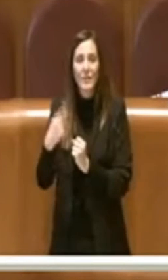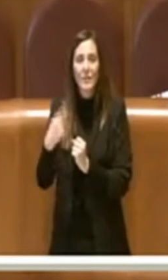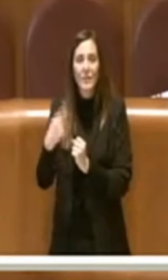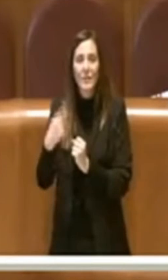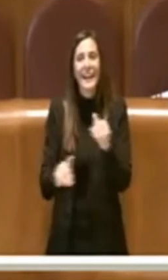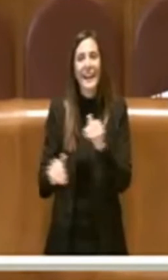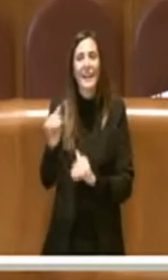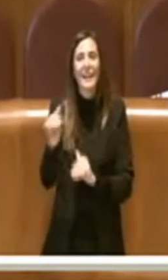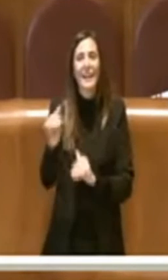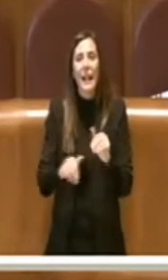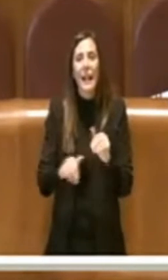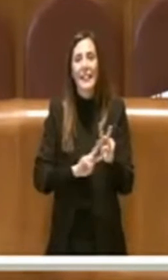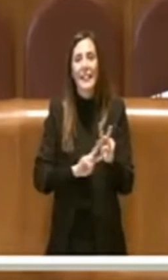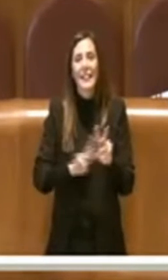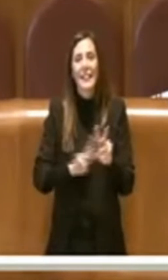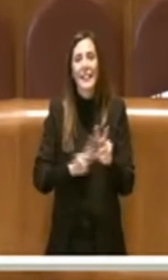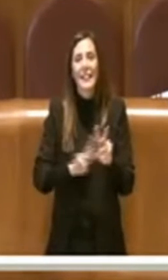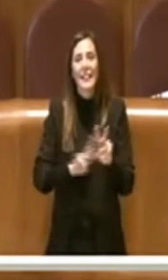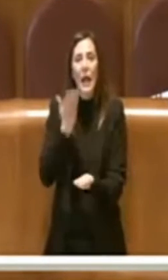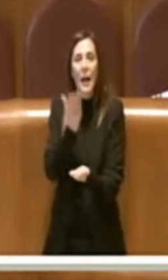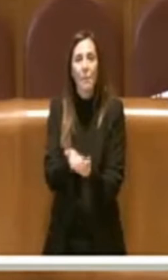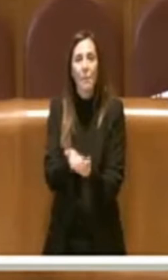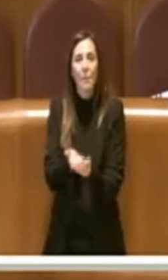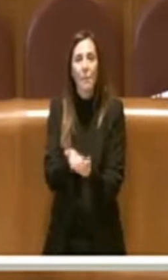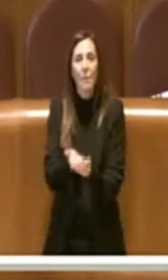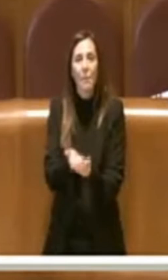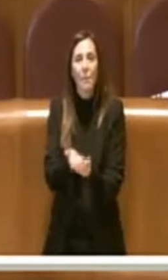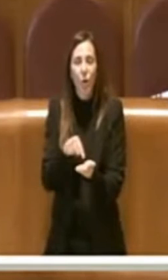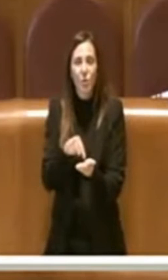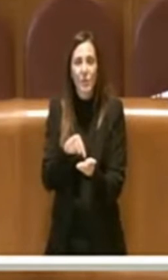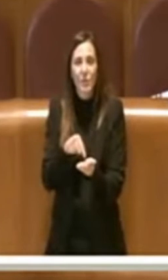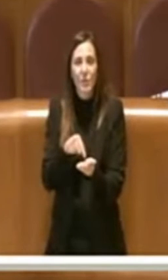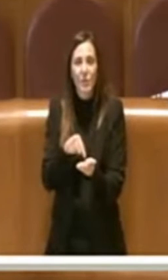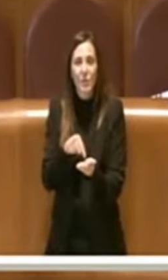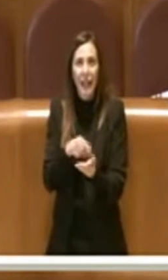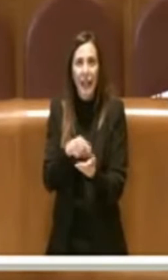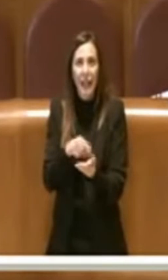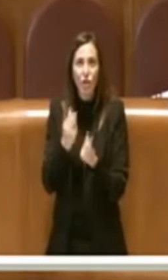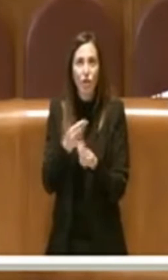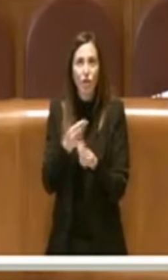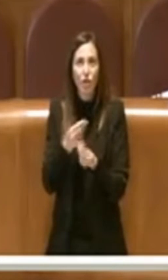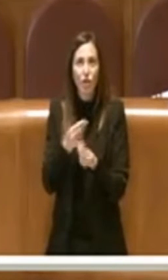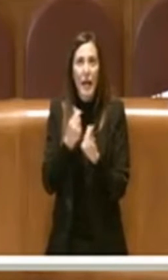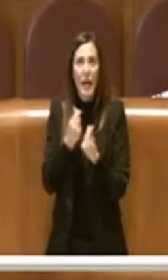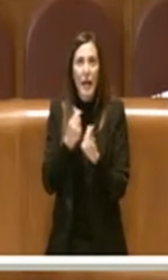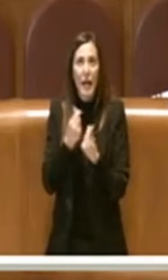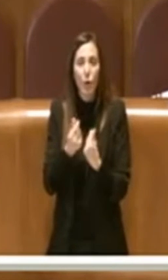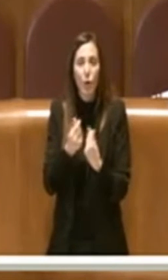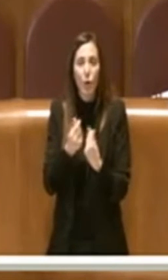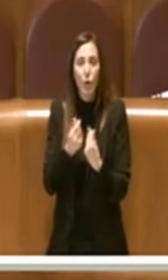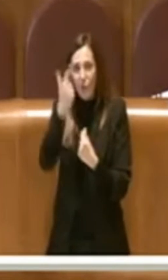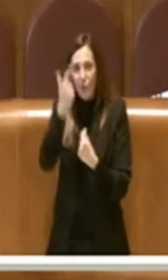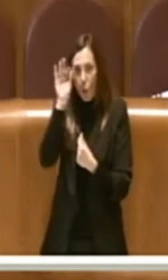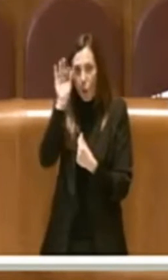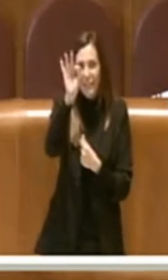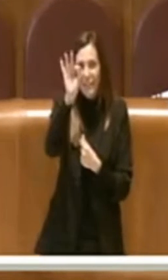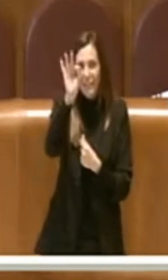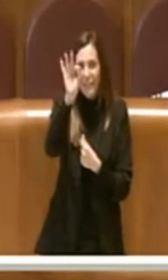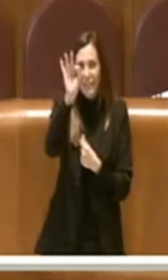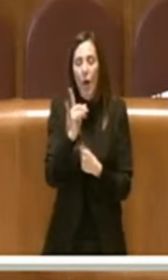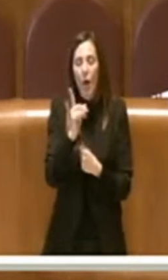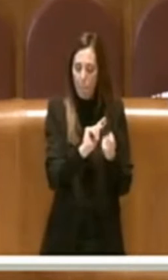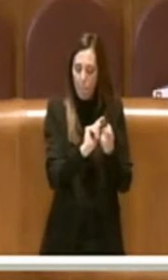nazionali. La proposta è una proposta che mira a delle